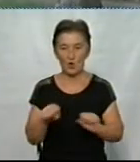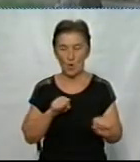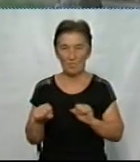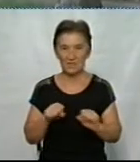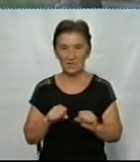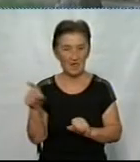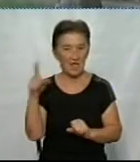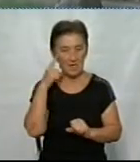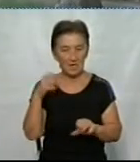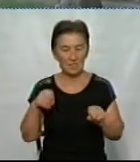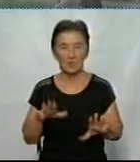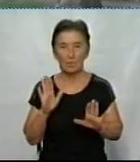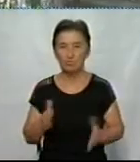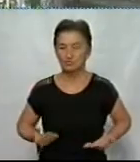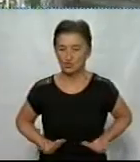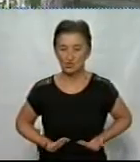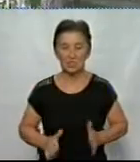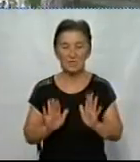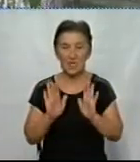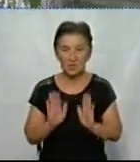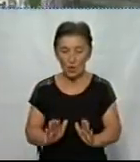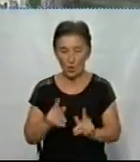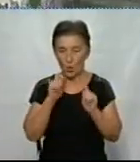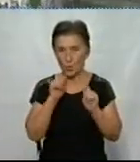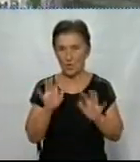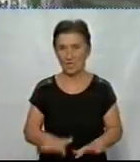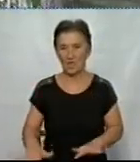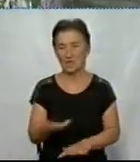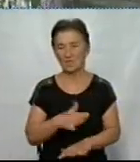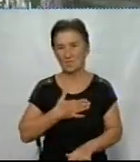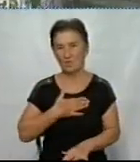вирішив, що буде жити тільки в Україні. Україна для мене – це наша земля.